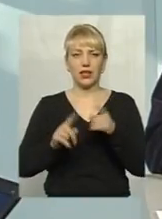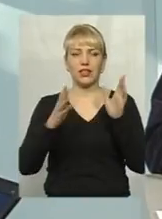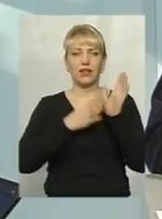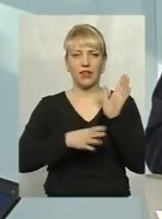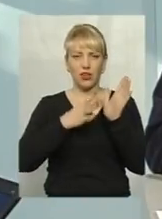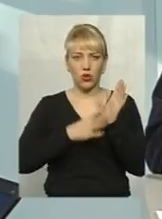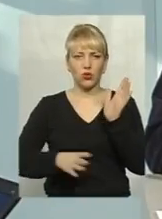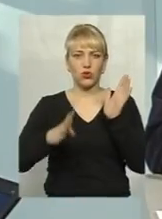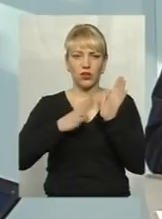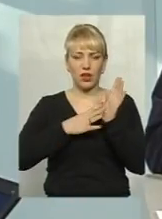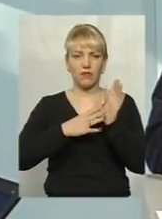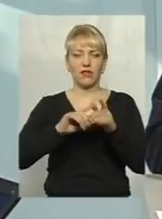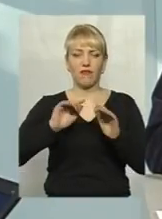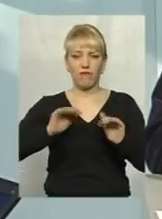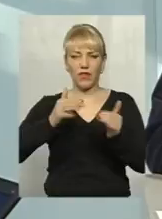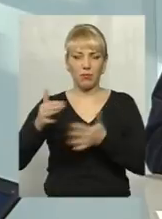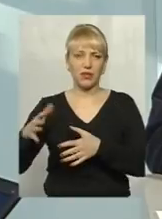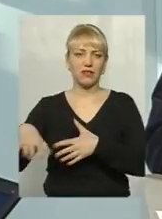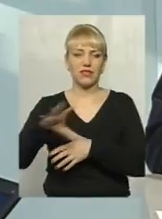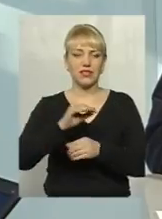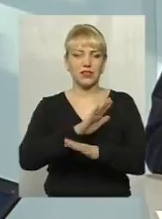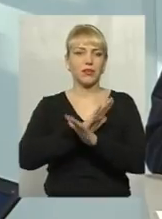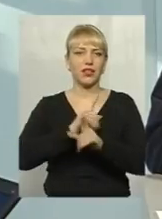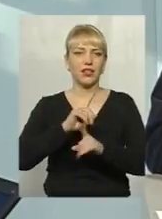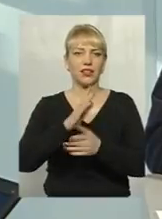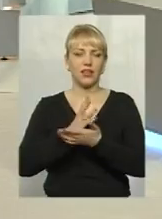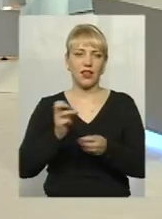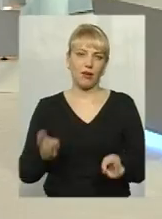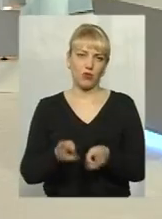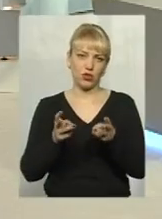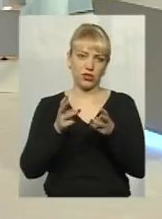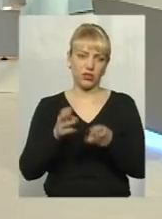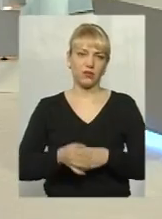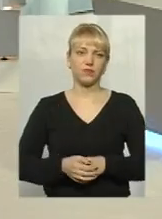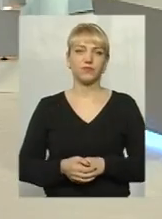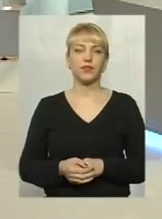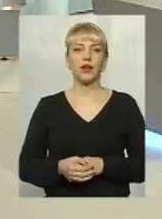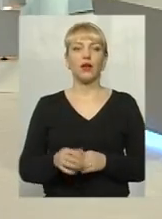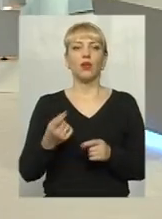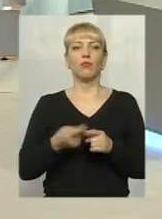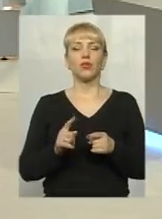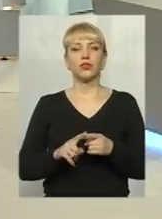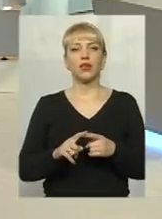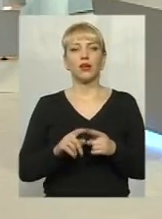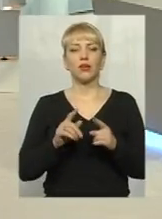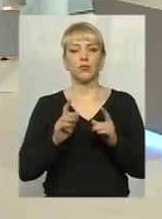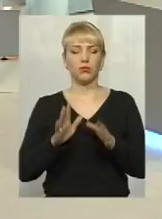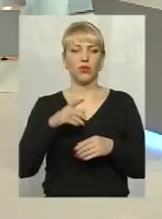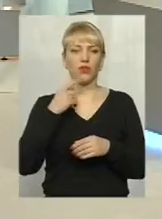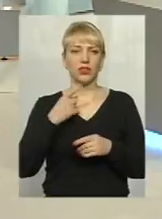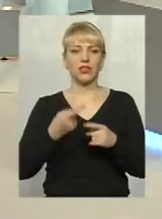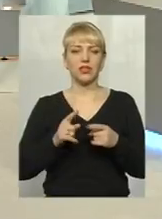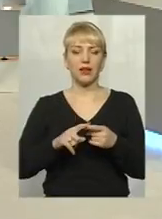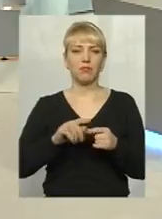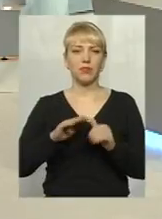випадків із всіх смертей, які є на пожежах. Про це ми не встигмо говорити, тому що це якраз